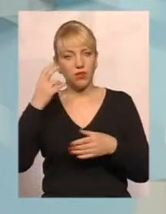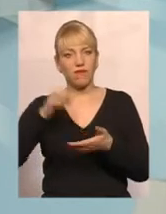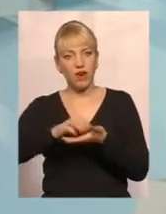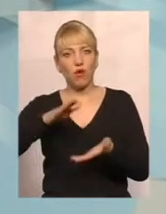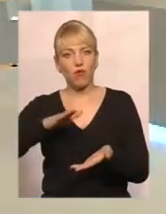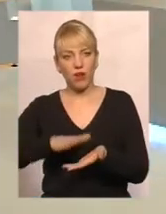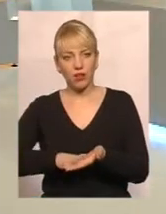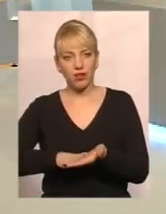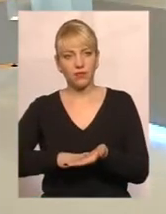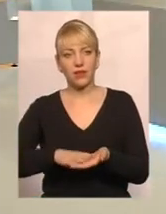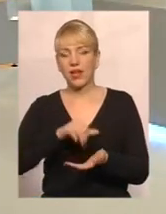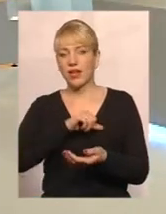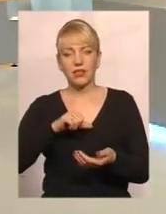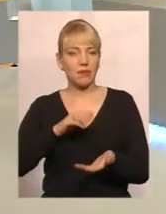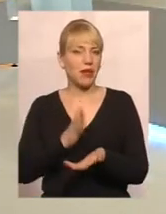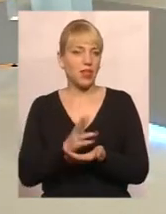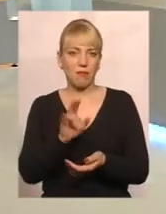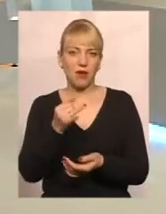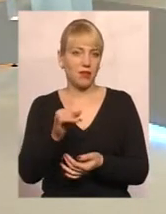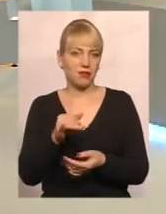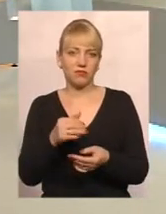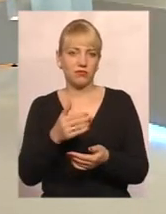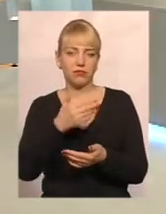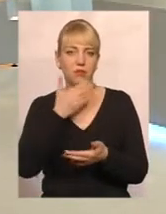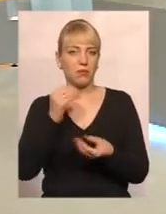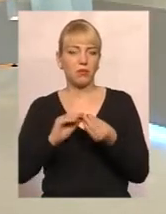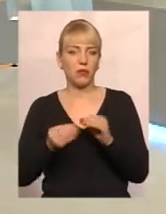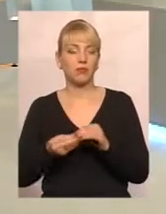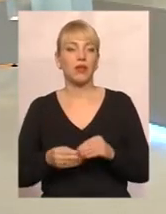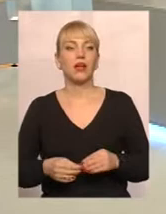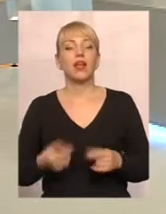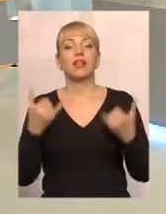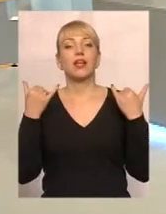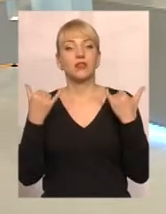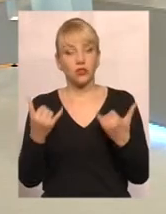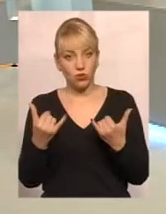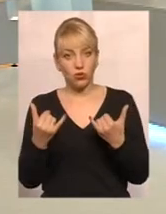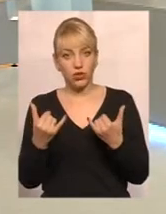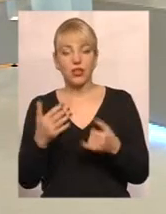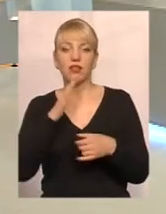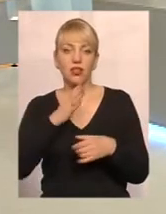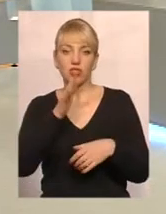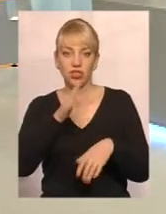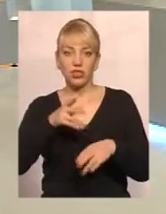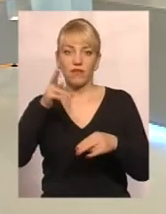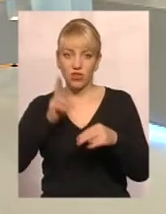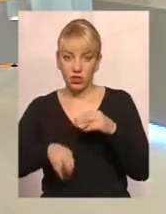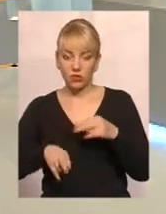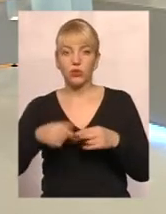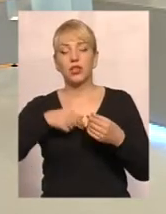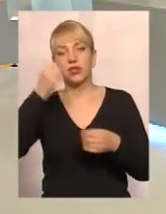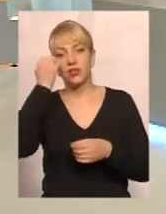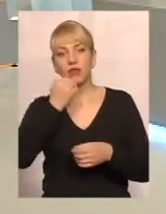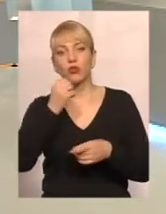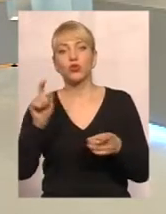оскільки... А сама наявність, вона не впливає на... Що ж, на сьогодні наш час вичерпаний. Дякую вам